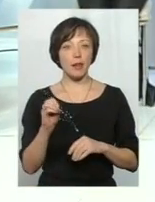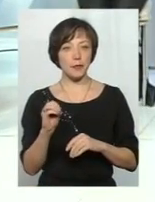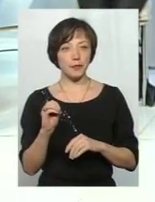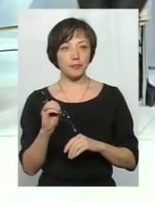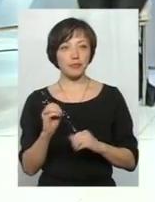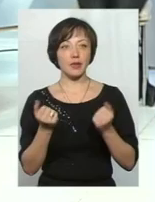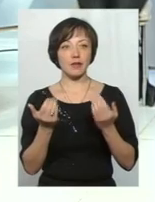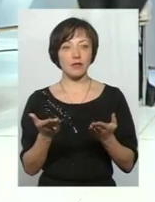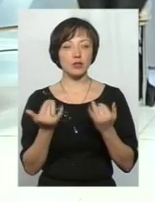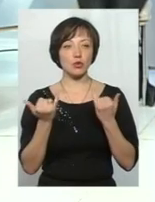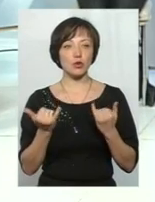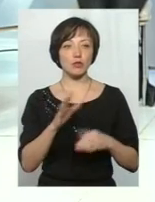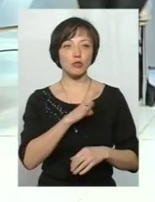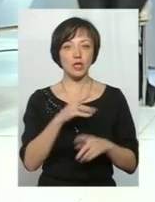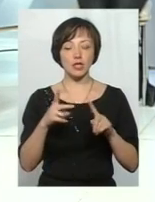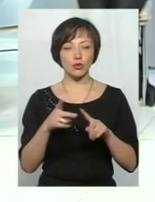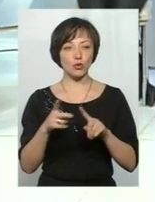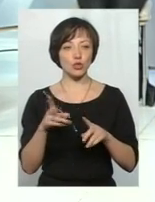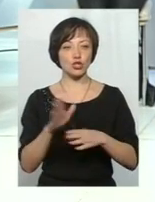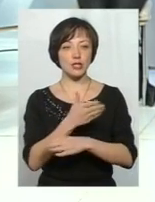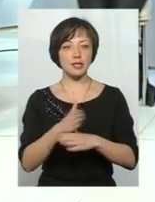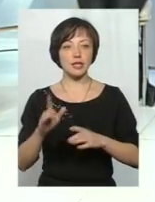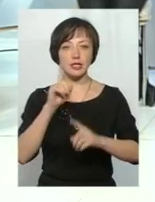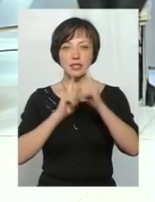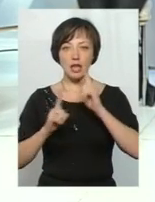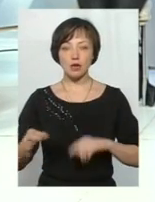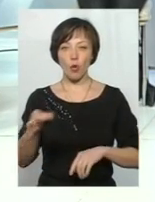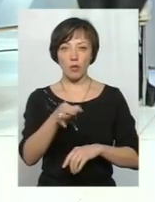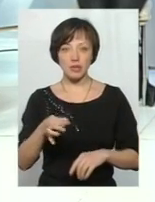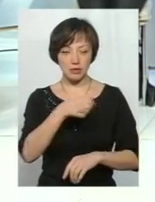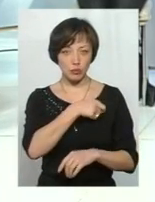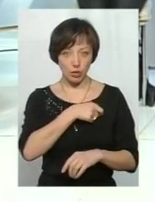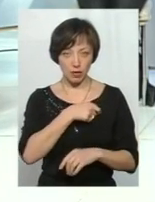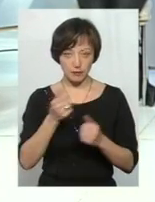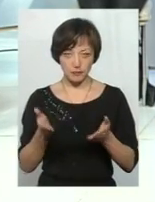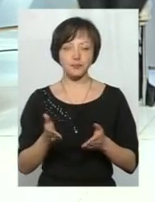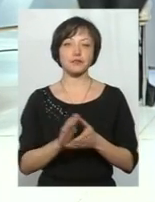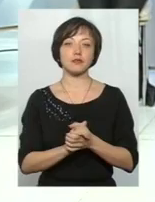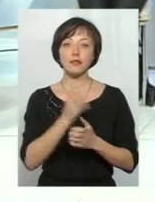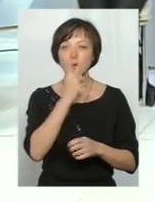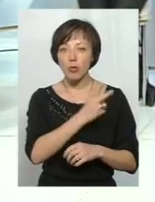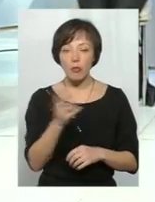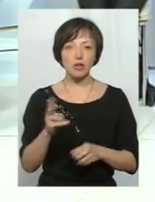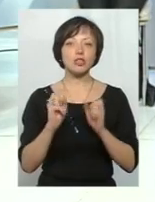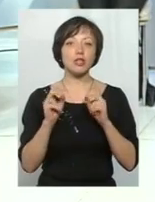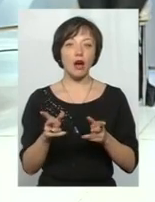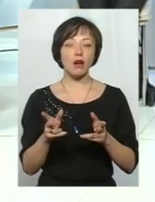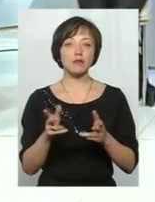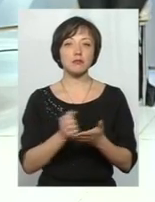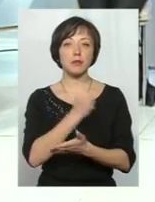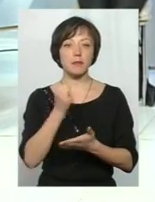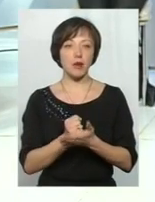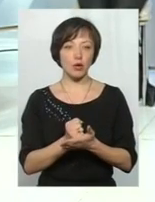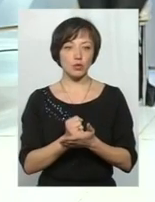ви сьогодні були на другій частині сесії Хмельницької обласної ради, побачили, як приймаються